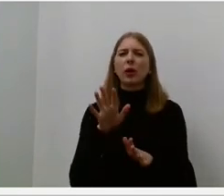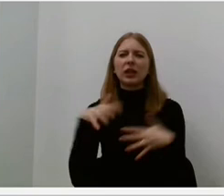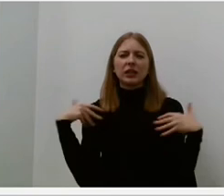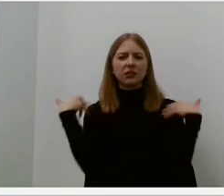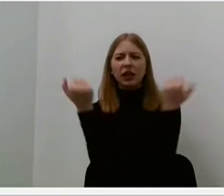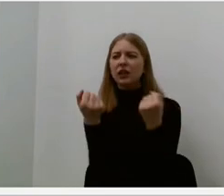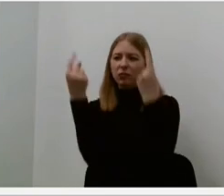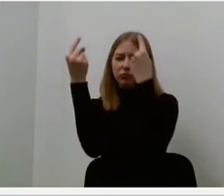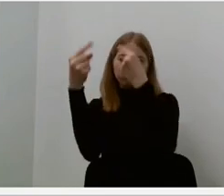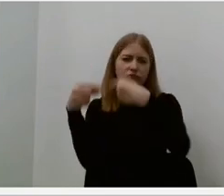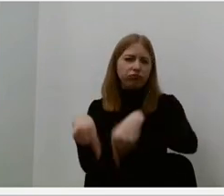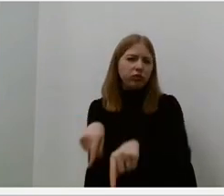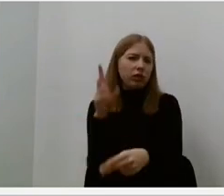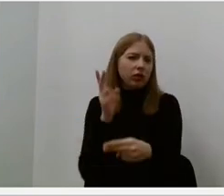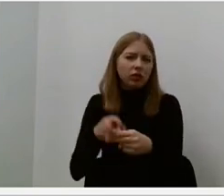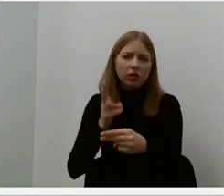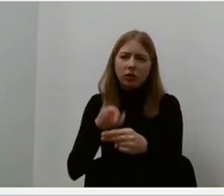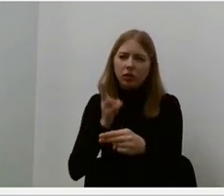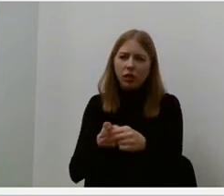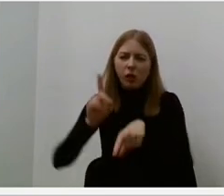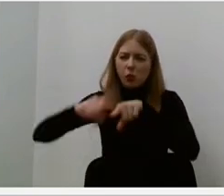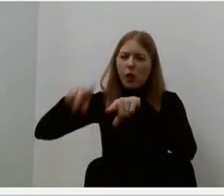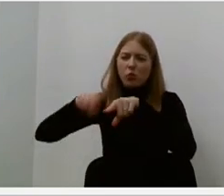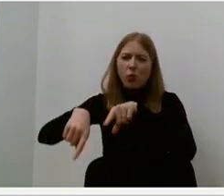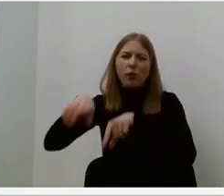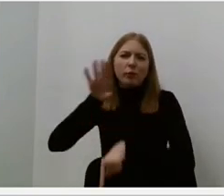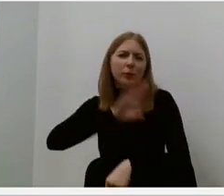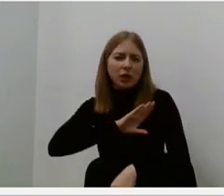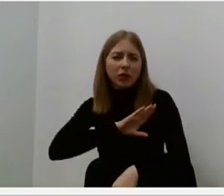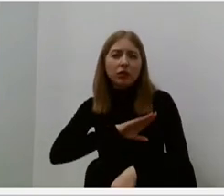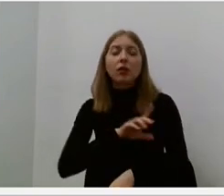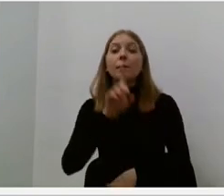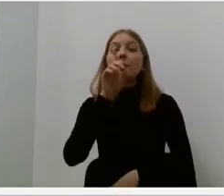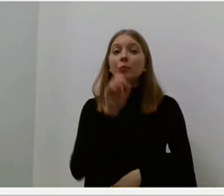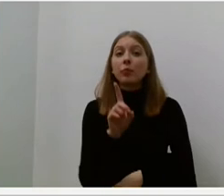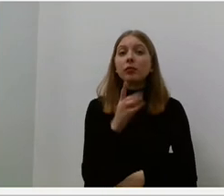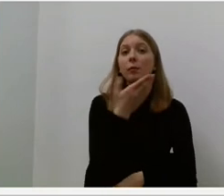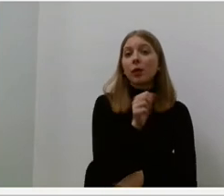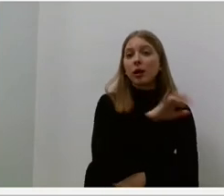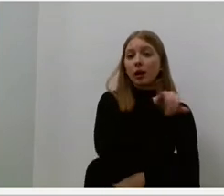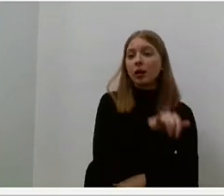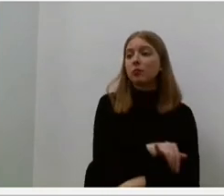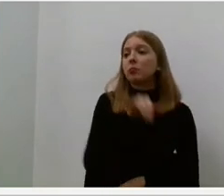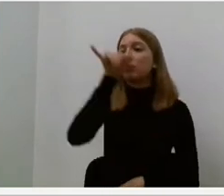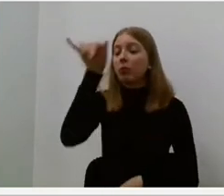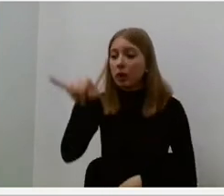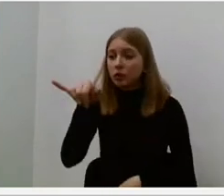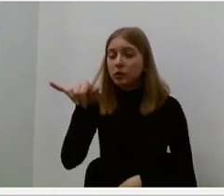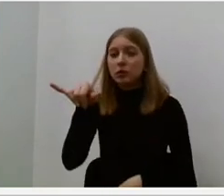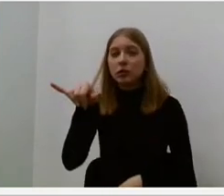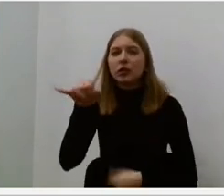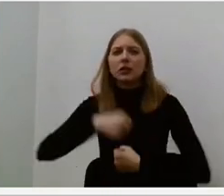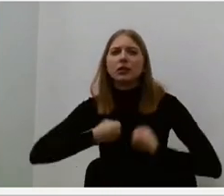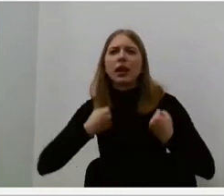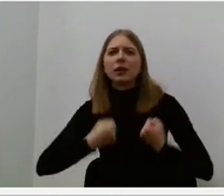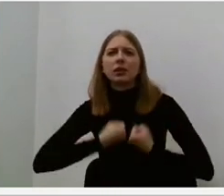buvo netoli mirties. Tačiau kai Marija buvo atvažiavusi, visomis jėgomis stengiasi